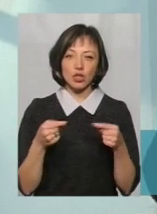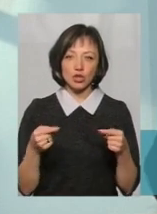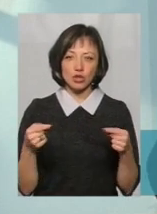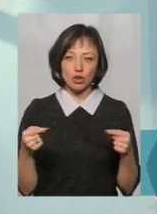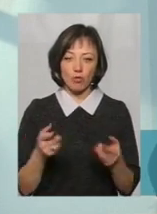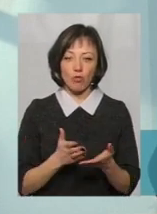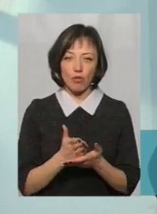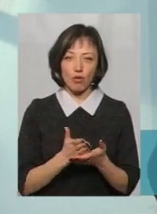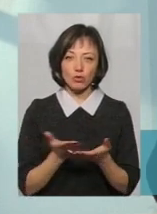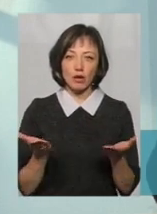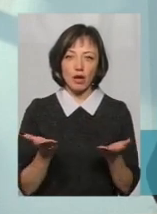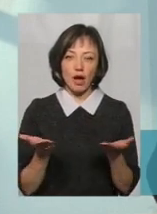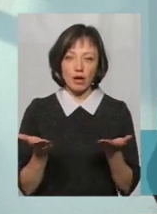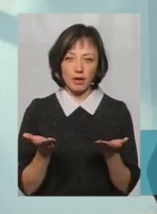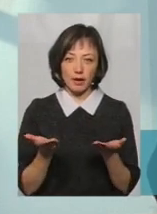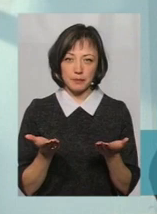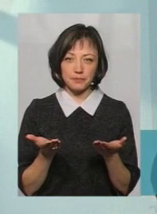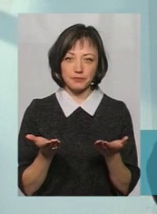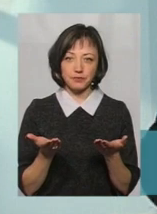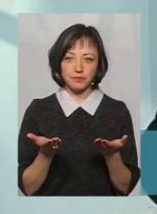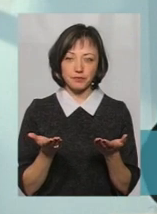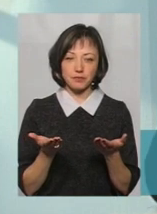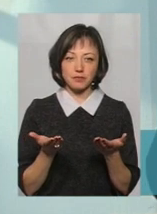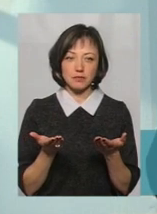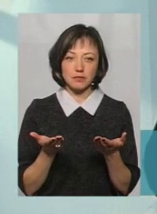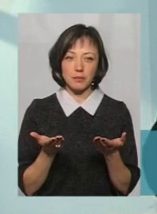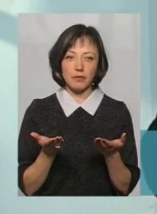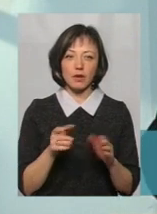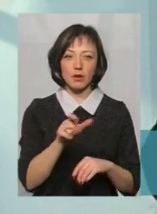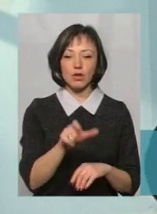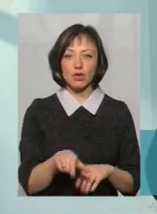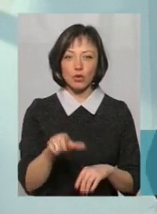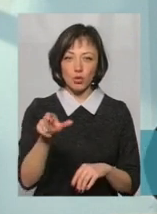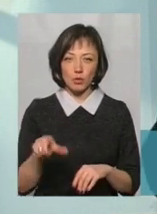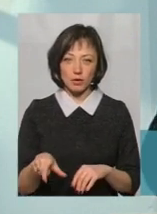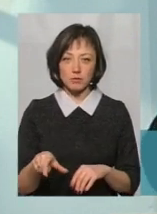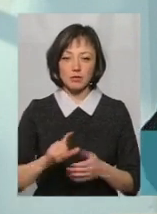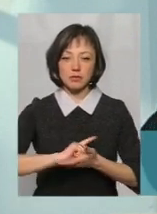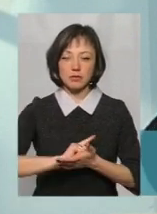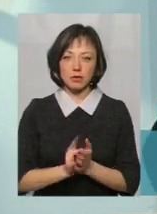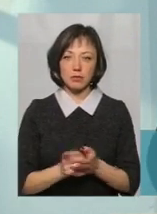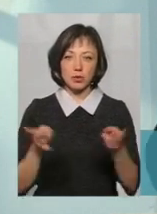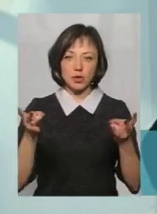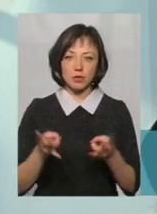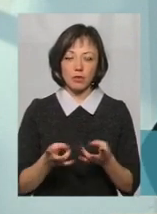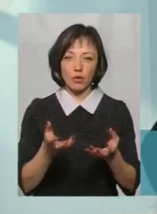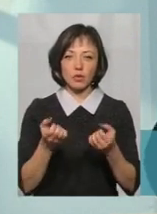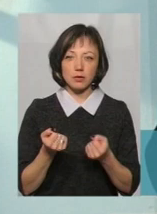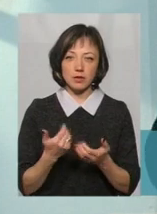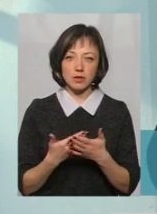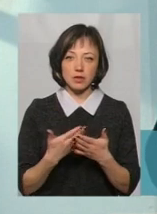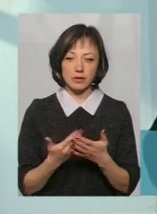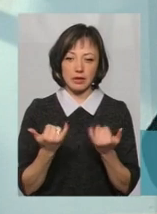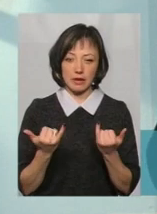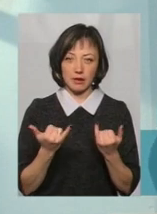послуг, які людям конче потрібно отримувати на